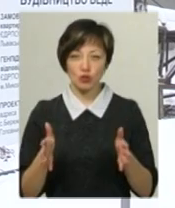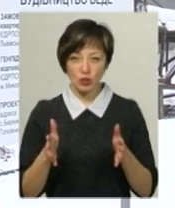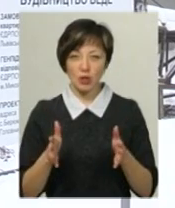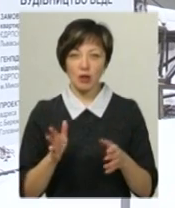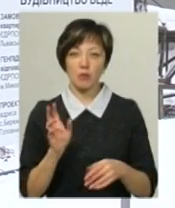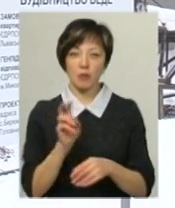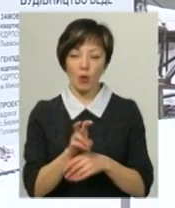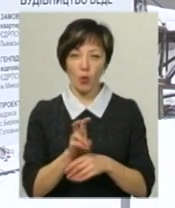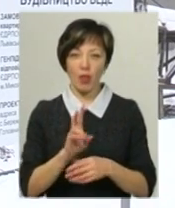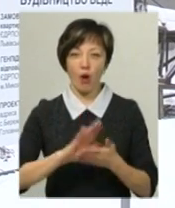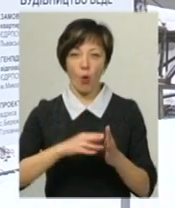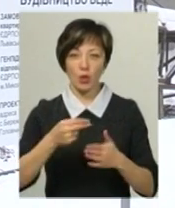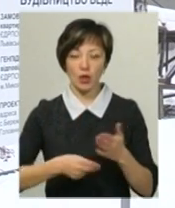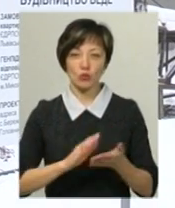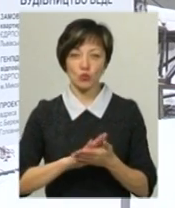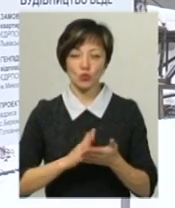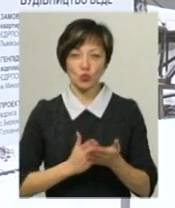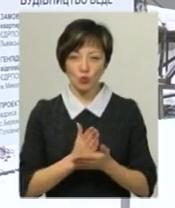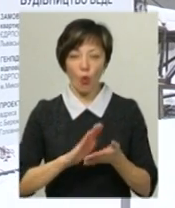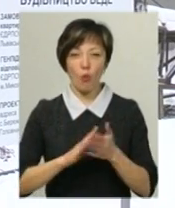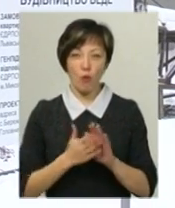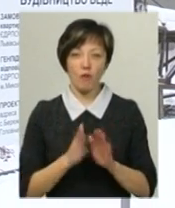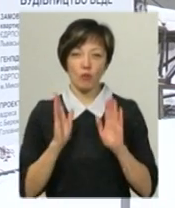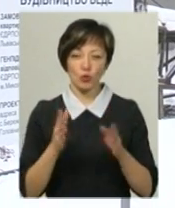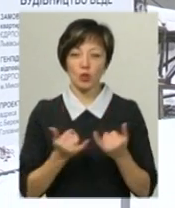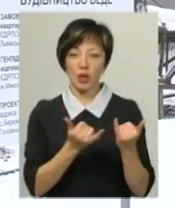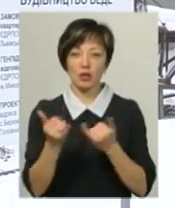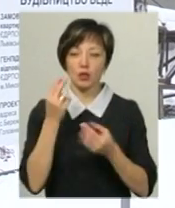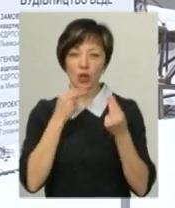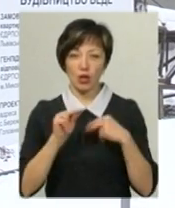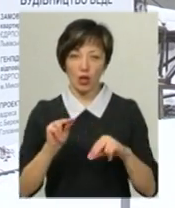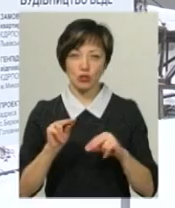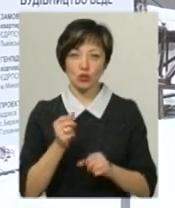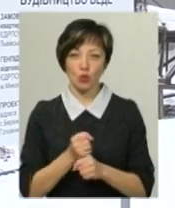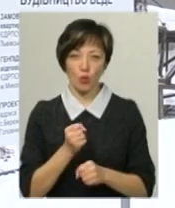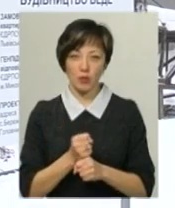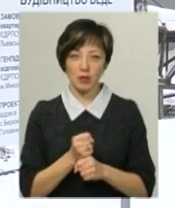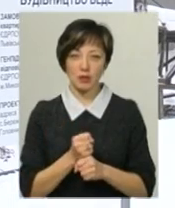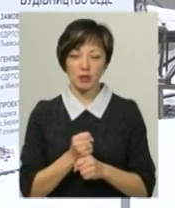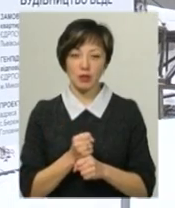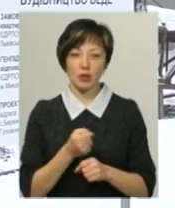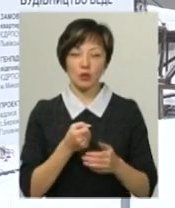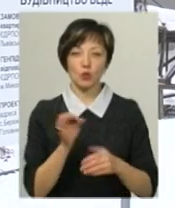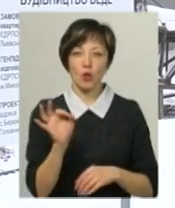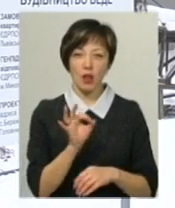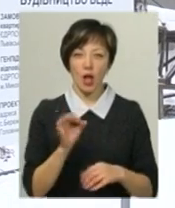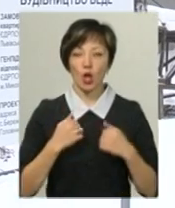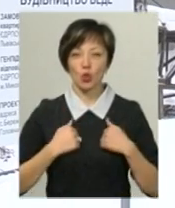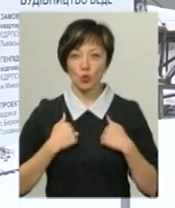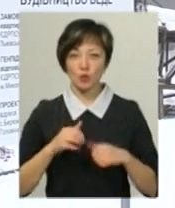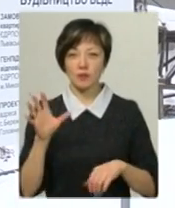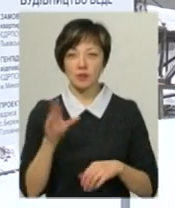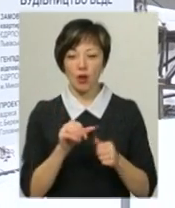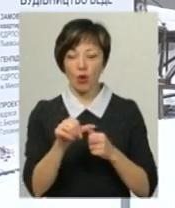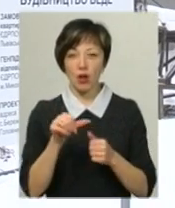контрактну службу, так як умови будуть для них найкращі зроблені. Туалет, душ, все